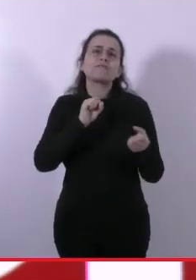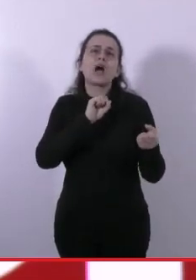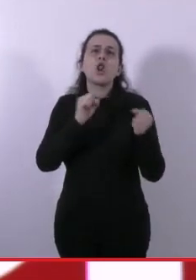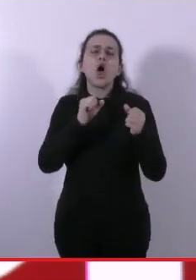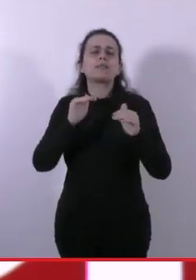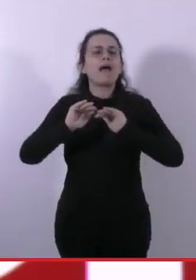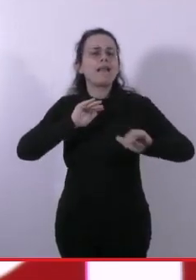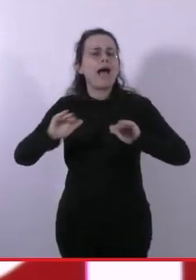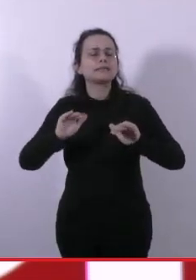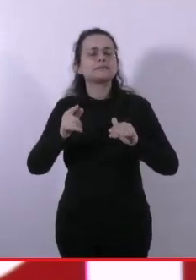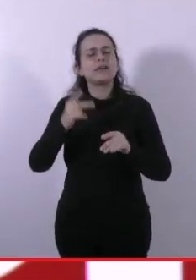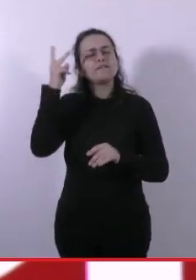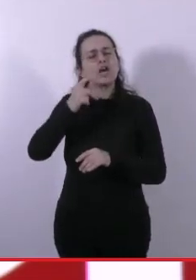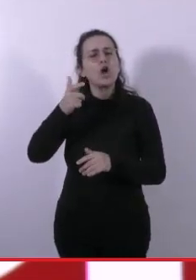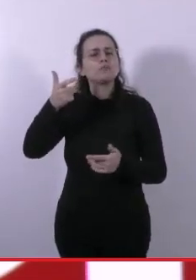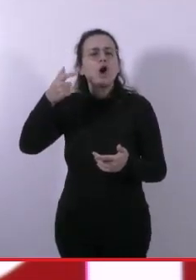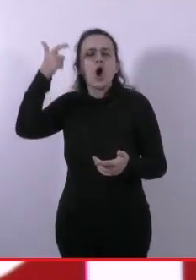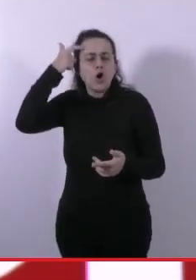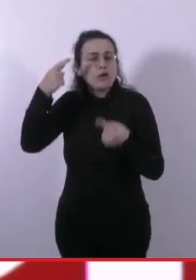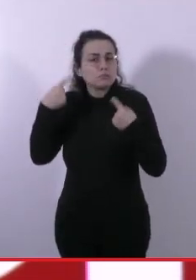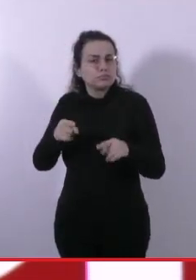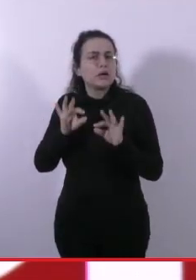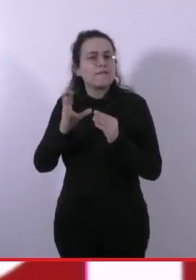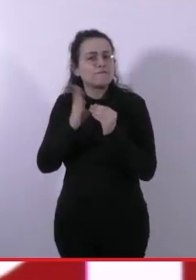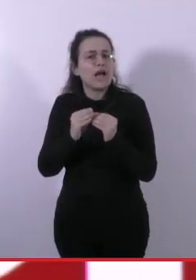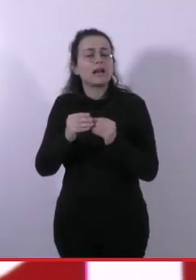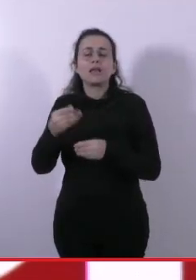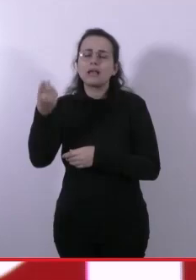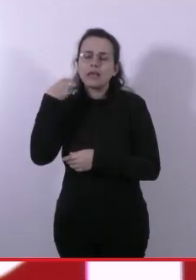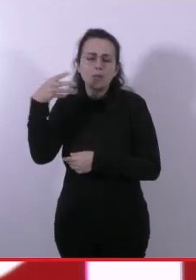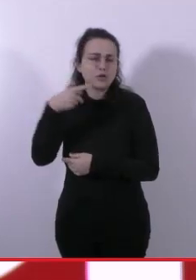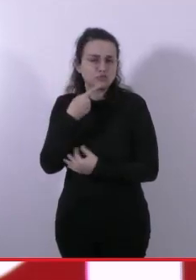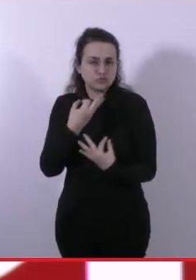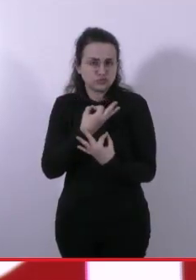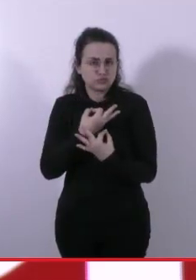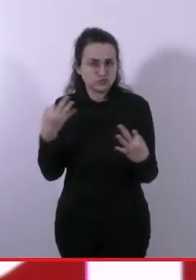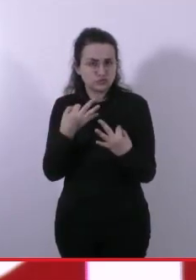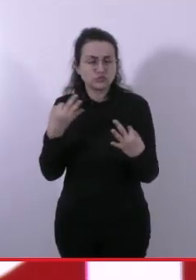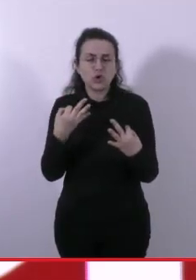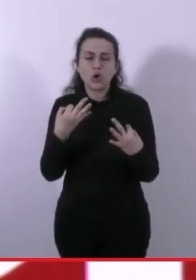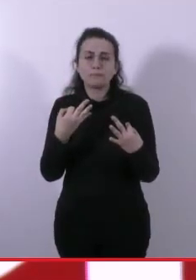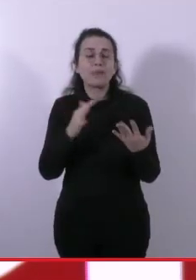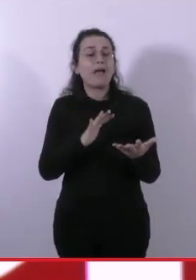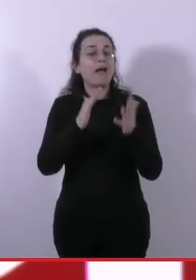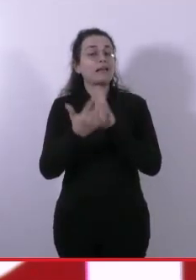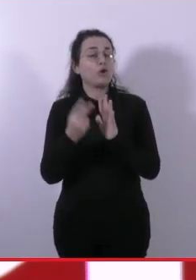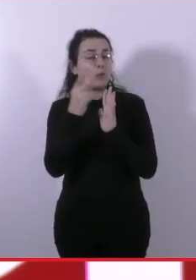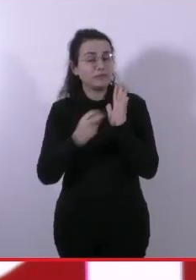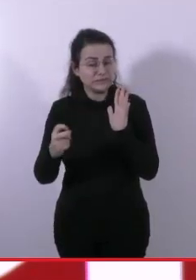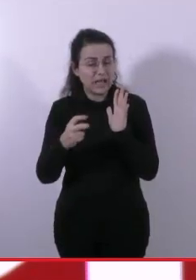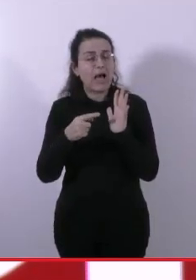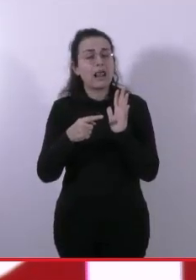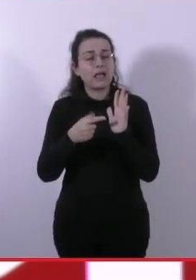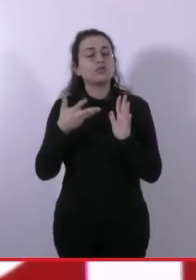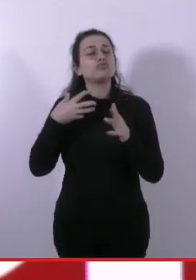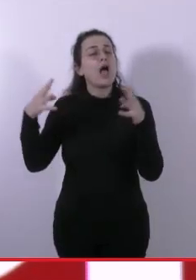non c'è governo che più di questo sta facendo questo. Ha detto bene Maurizio Nandini ieri, lo sta facendo la riforma fiscale, lo sta facendo con